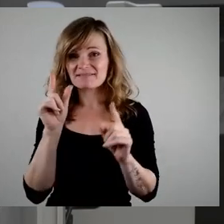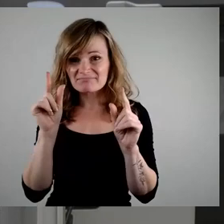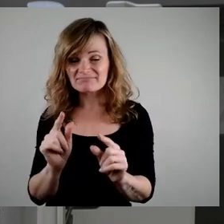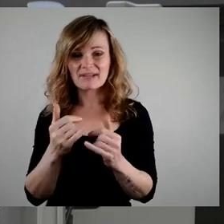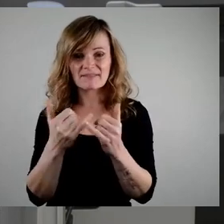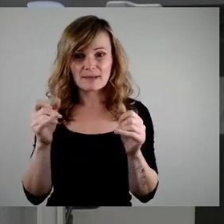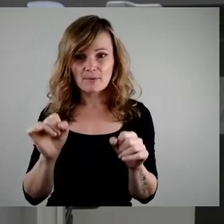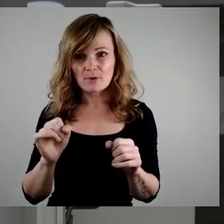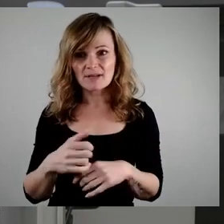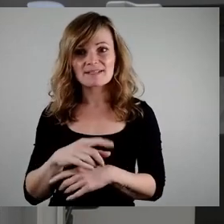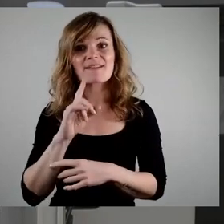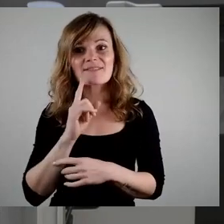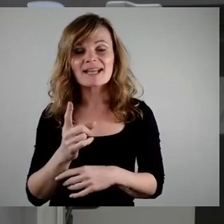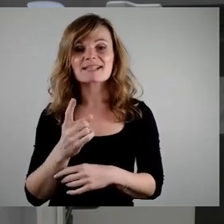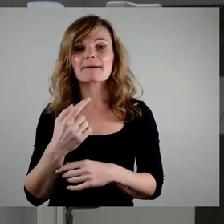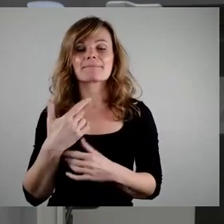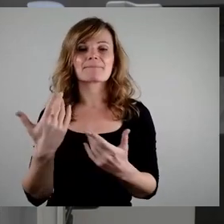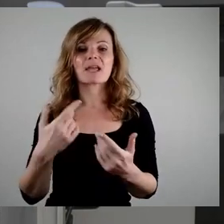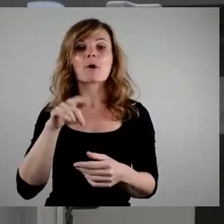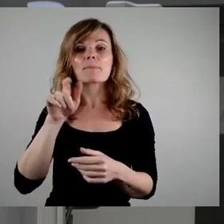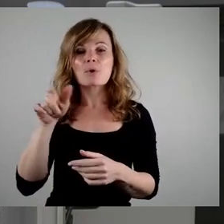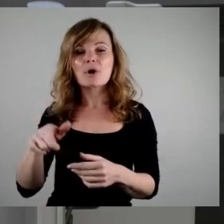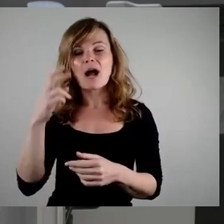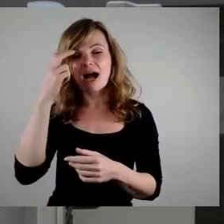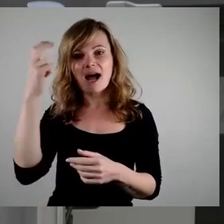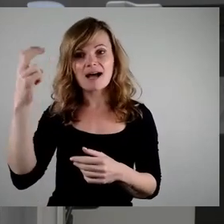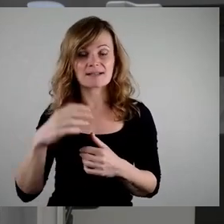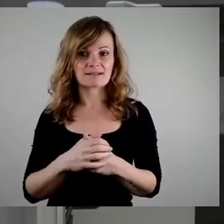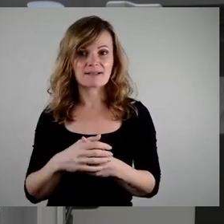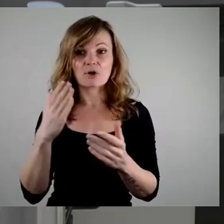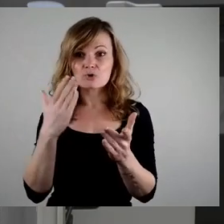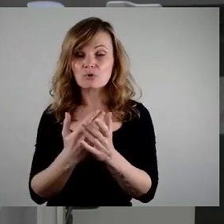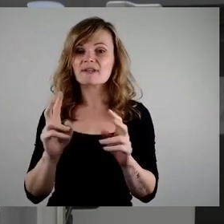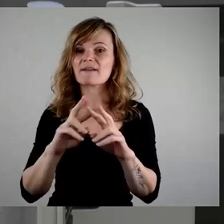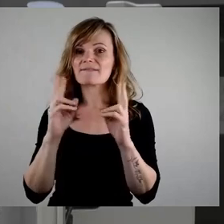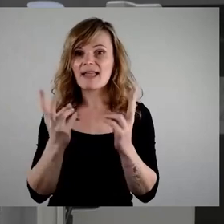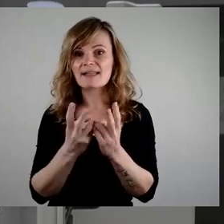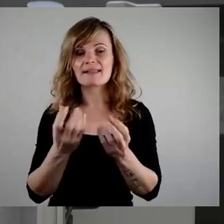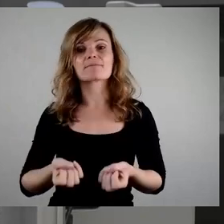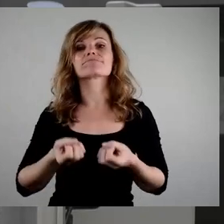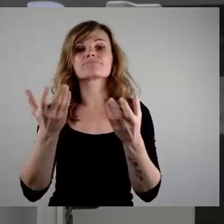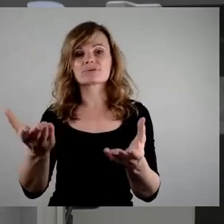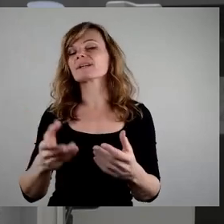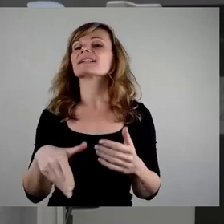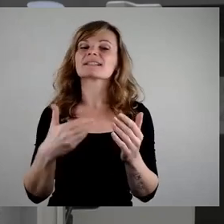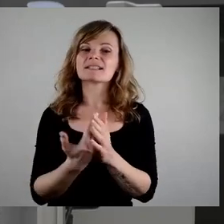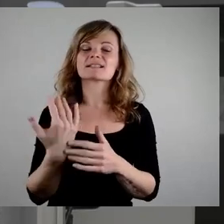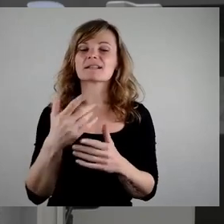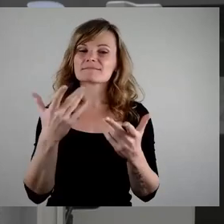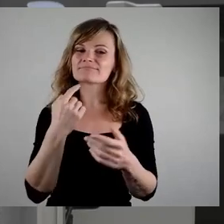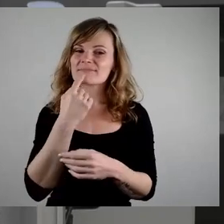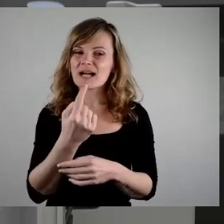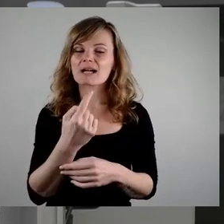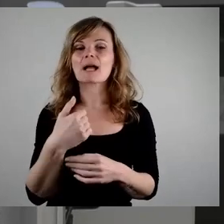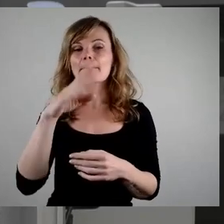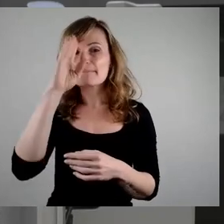ist ja vom Bürgerrat jetzt bereits in die Welt gebracht worden, dass sie die Position vertreten, dass das